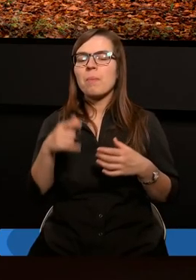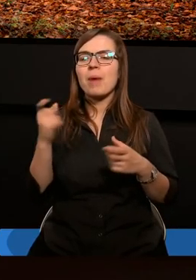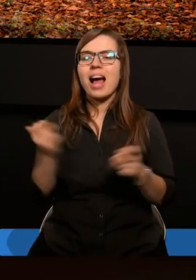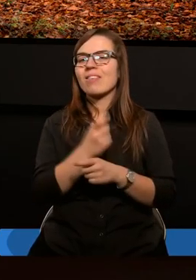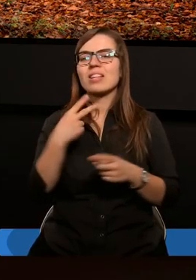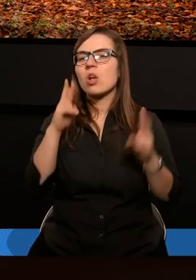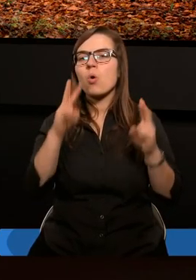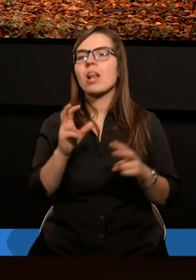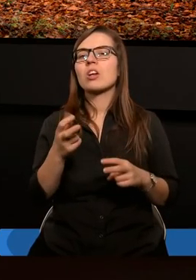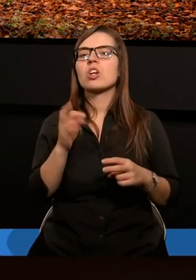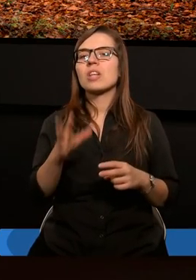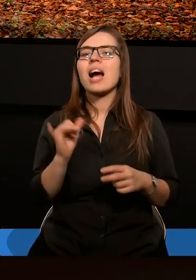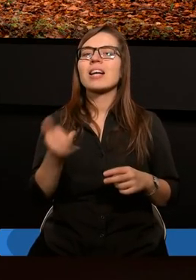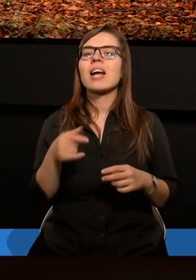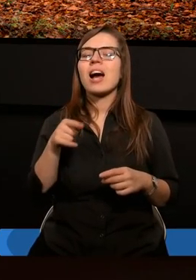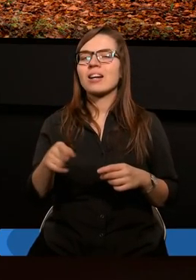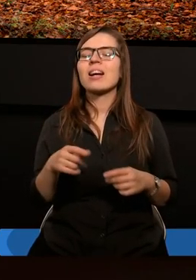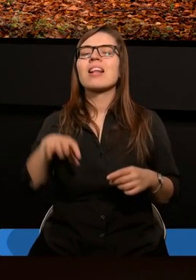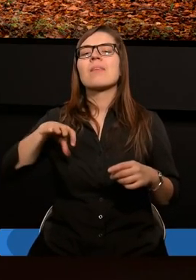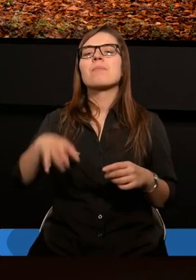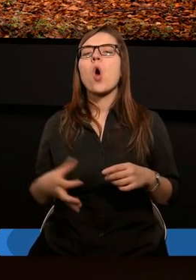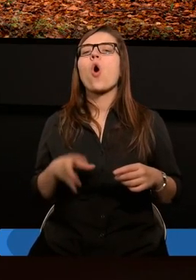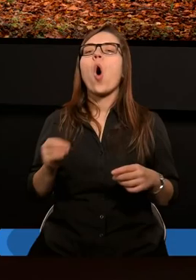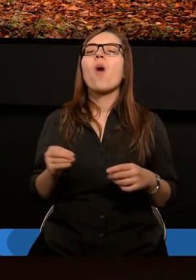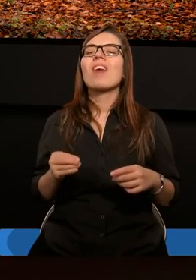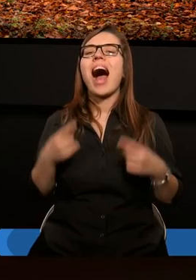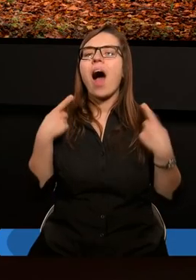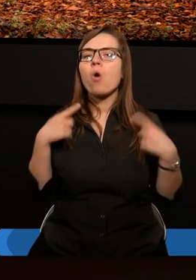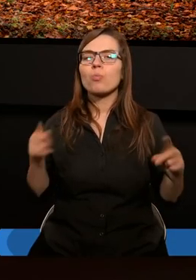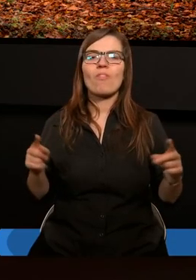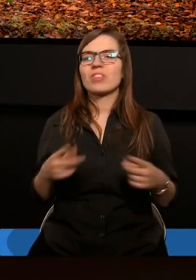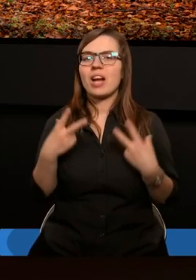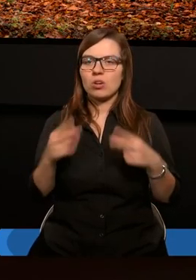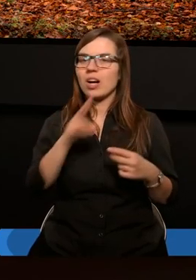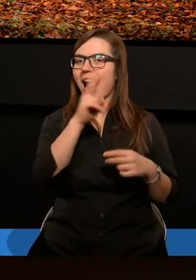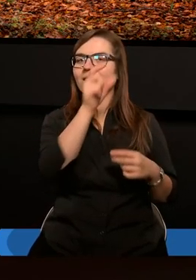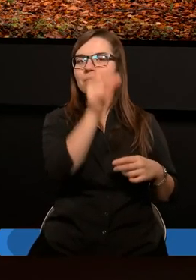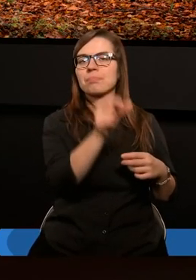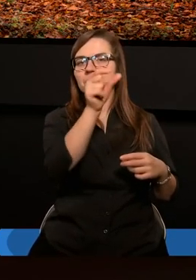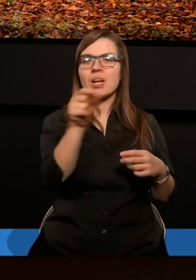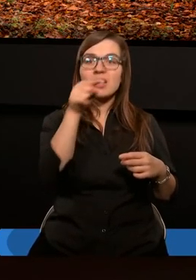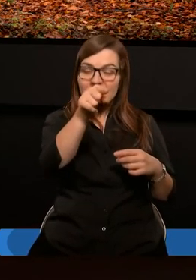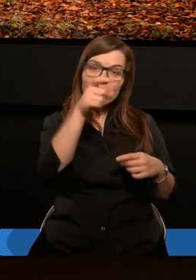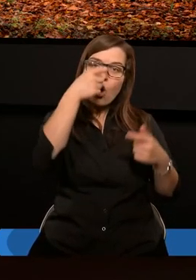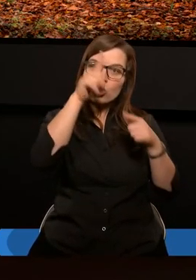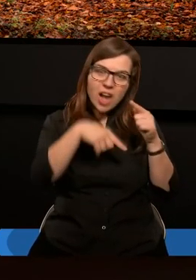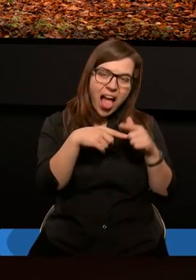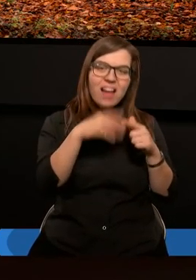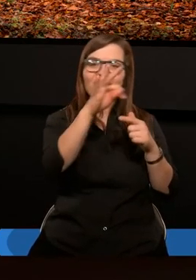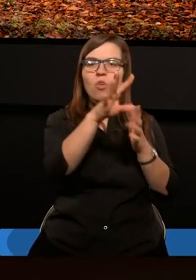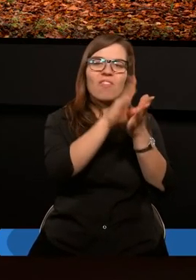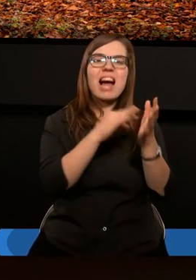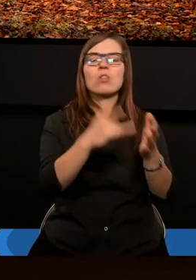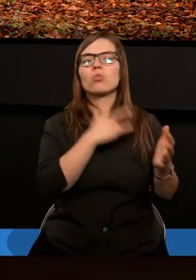nie uznaje czegoś takiego jak odpowiedzialność zbiorowa. Odpowiedzialność jest zindywidualizowana. Każdy